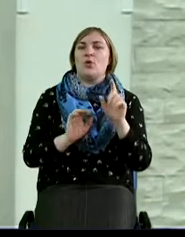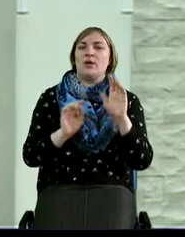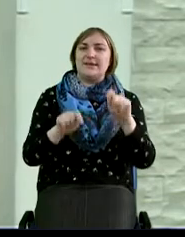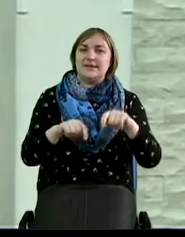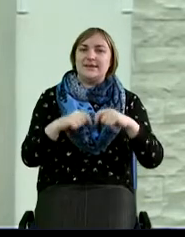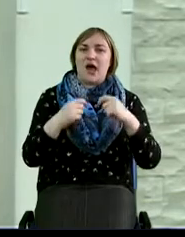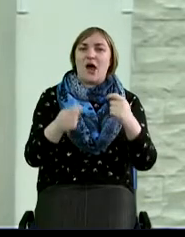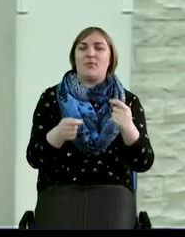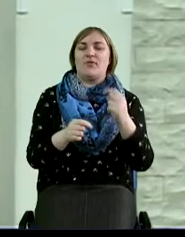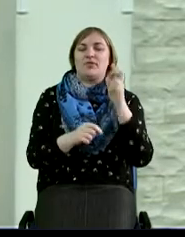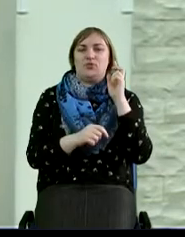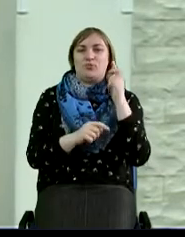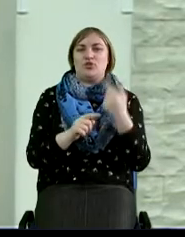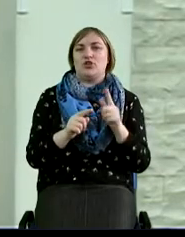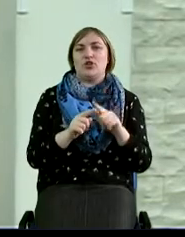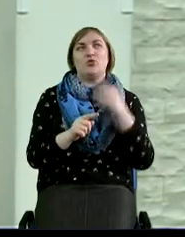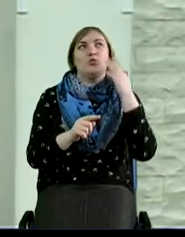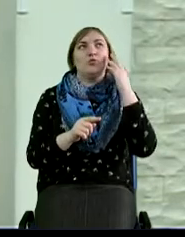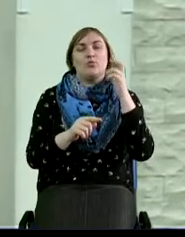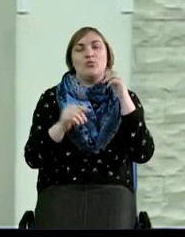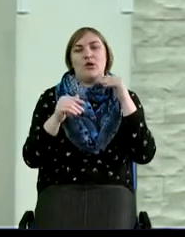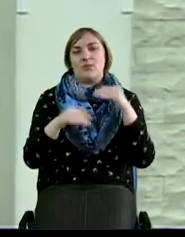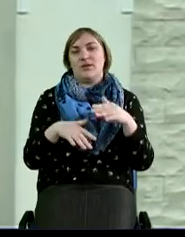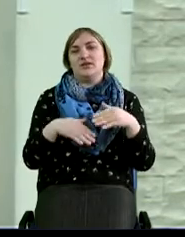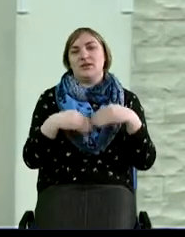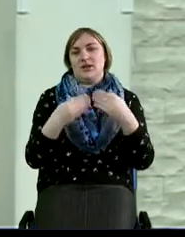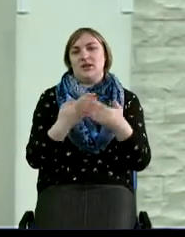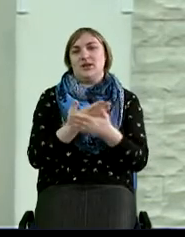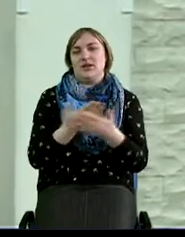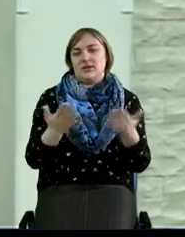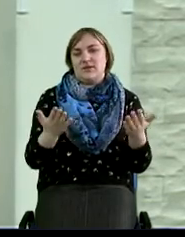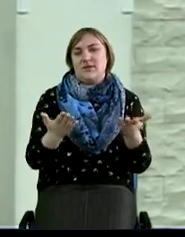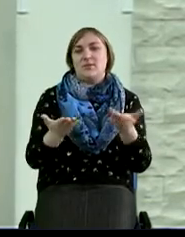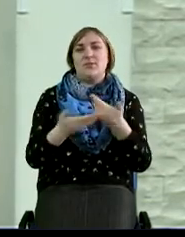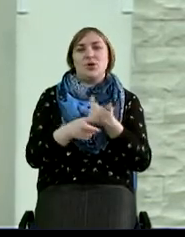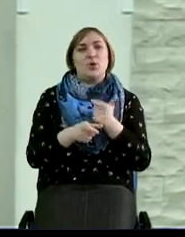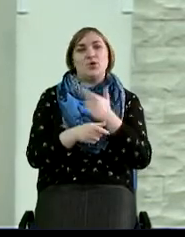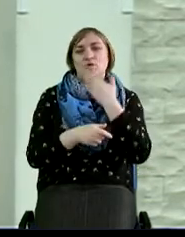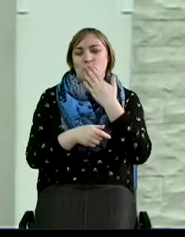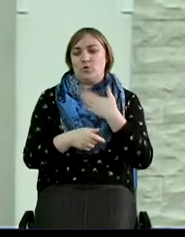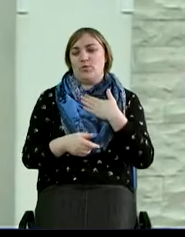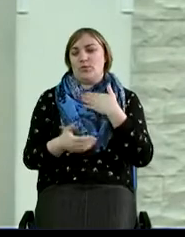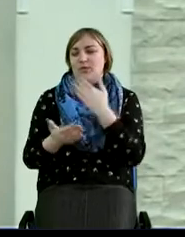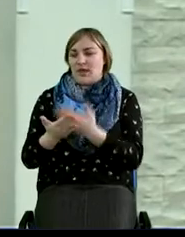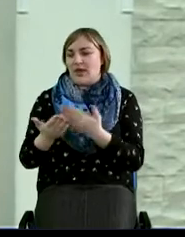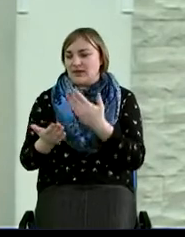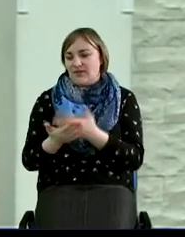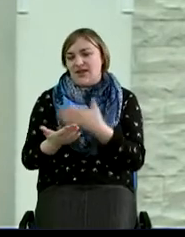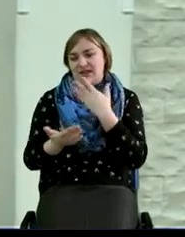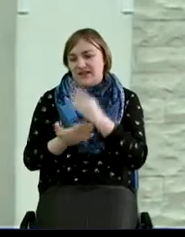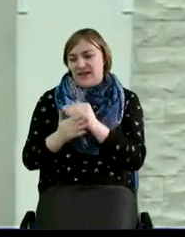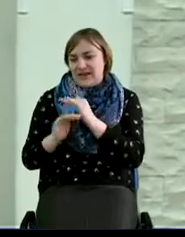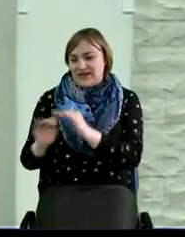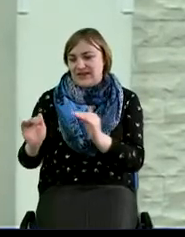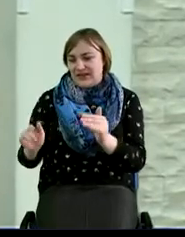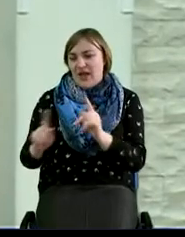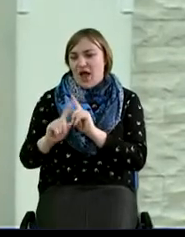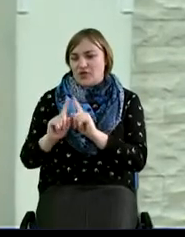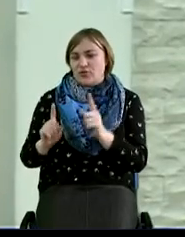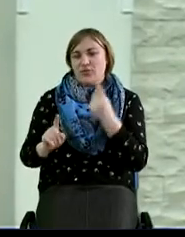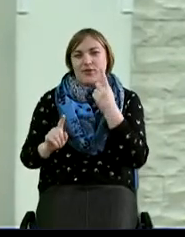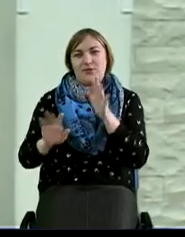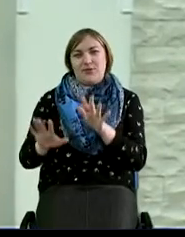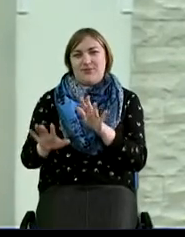которую Бог определил для нас с вами. Мы очень любим наставлять своих детей, особенно одним из мест